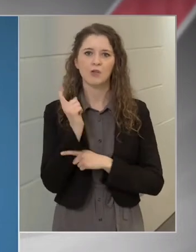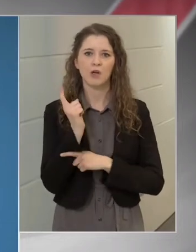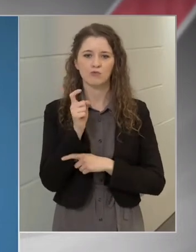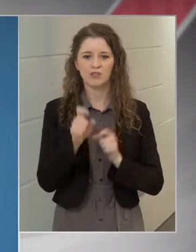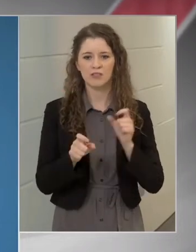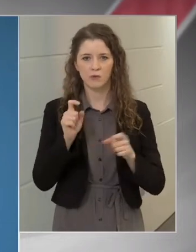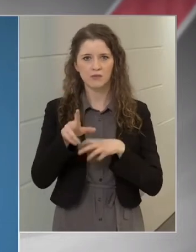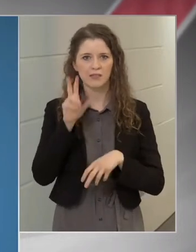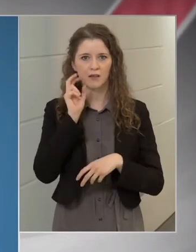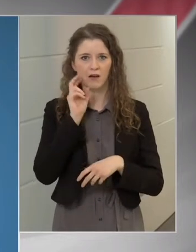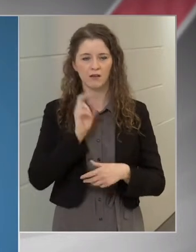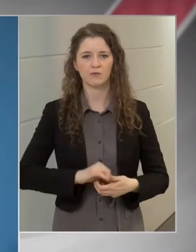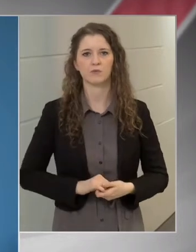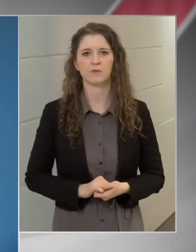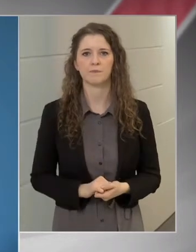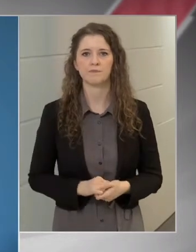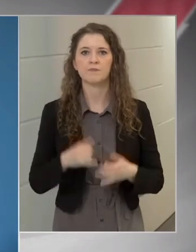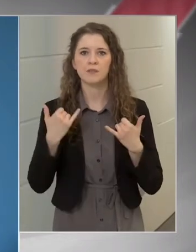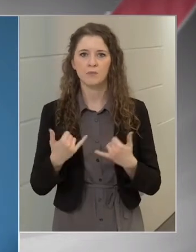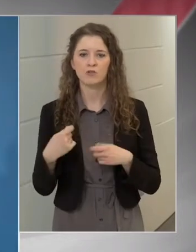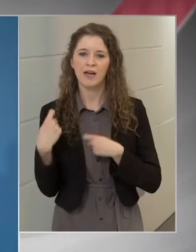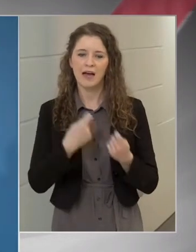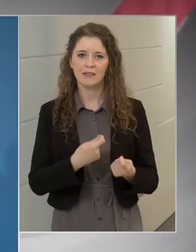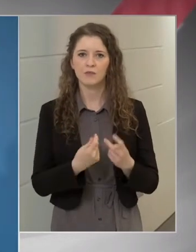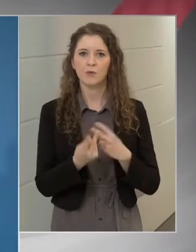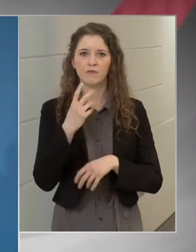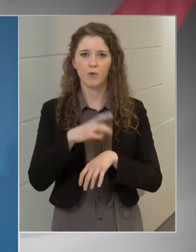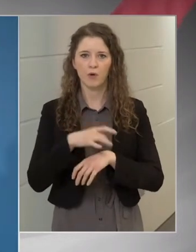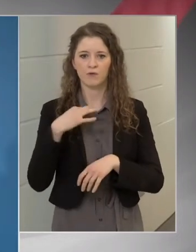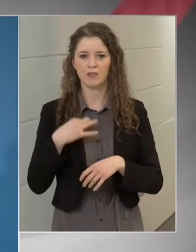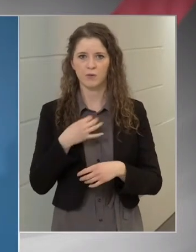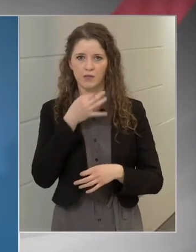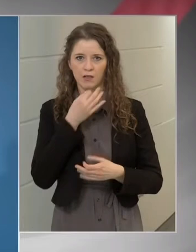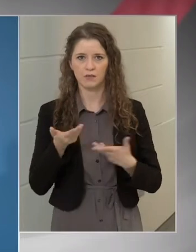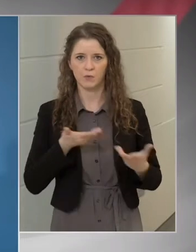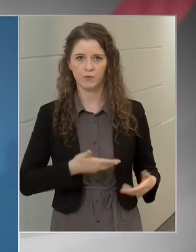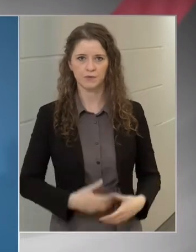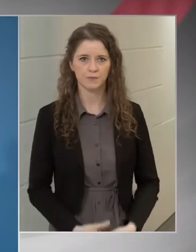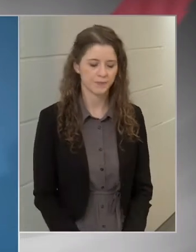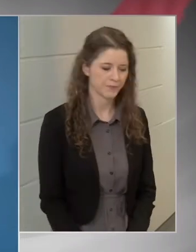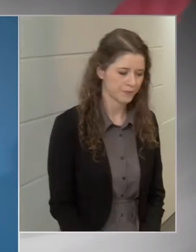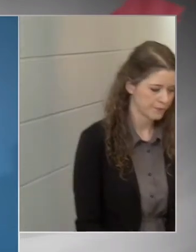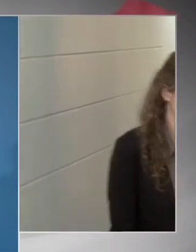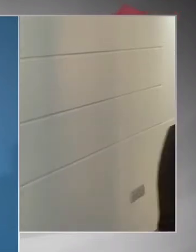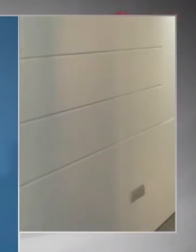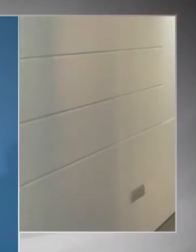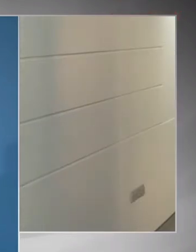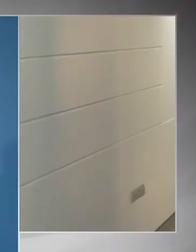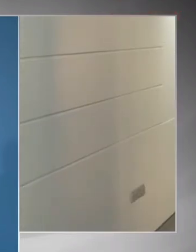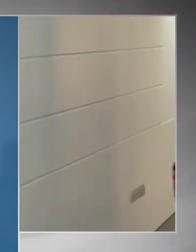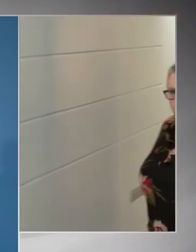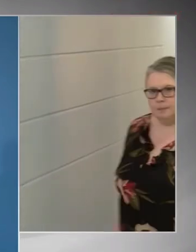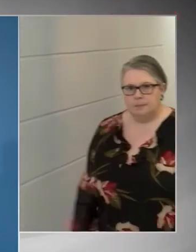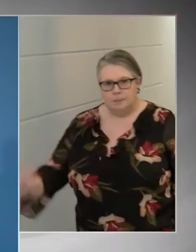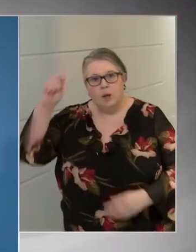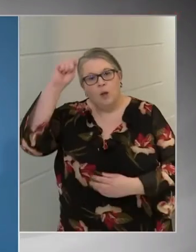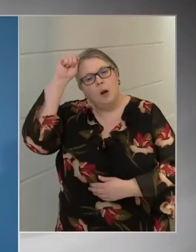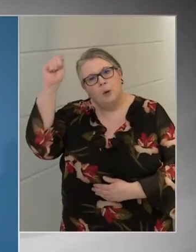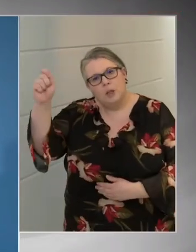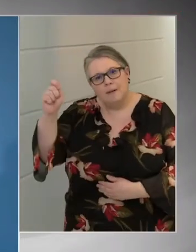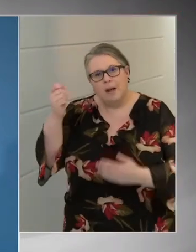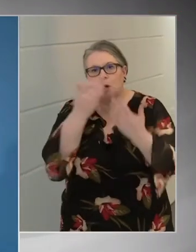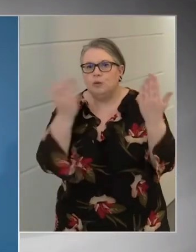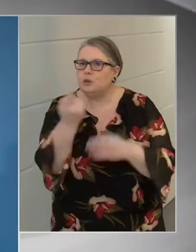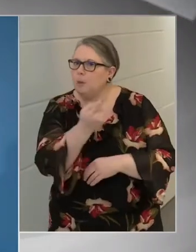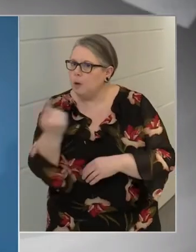hallgattunk ki. És most átadom főorvosasszonynak a szót. Jó napot kívánok, üdvözlöm Önöket!